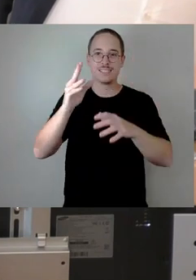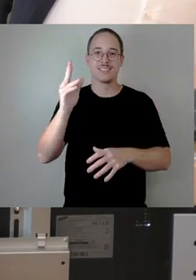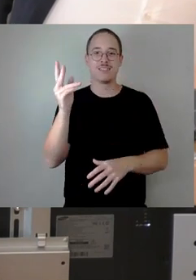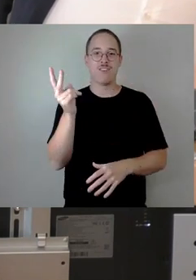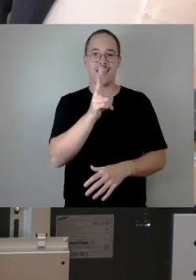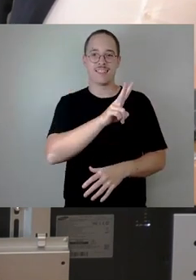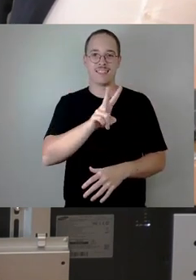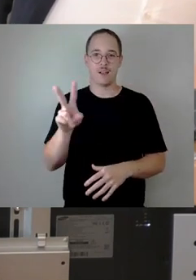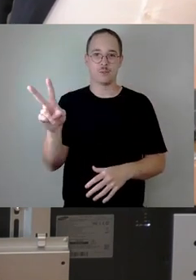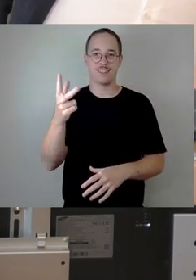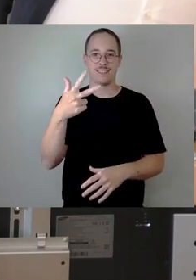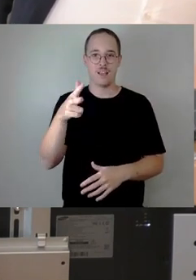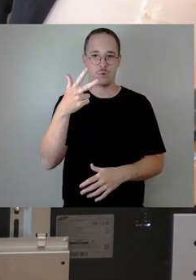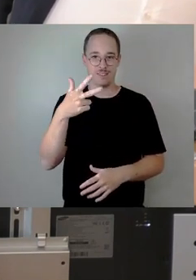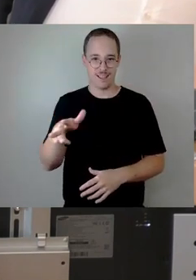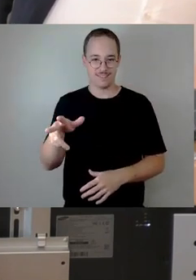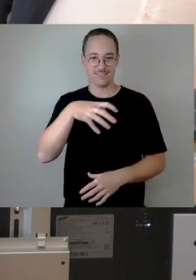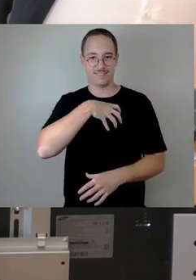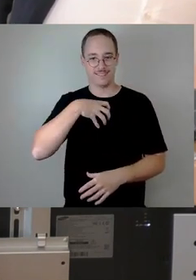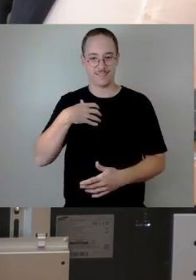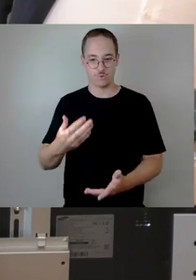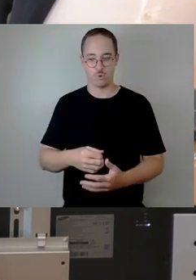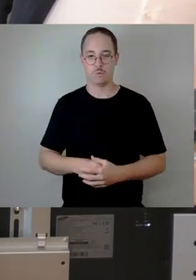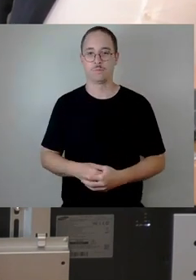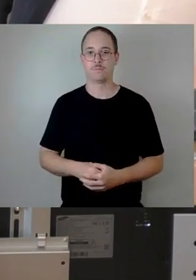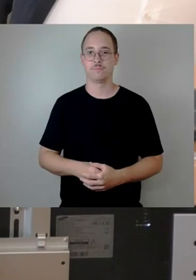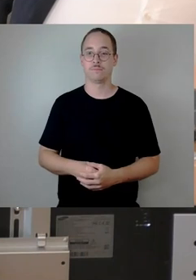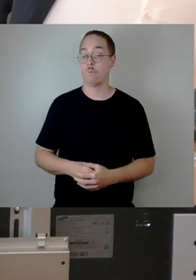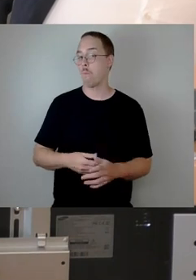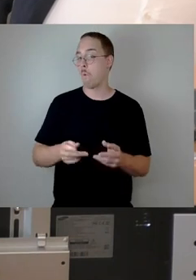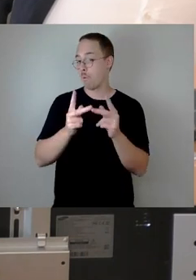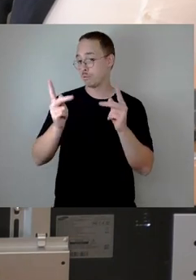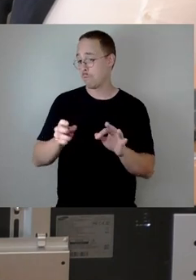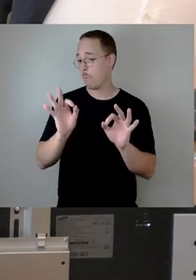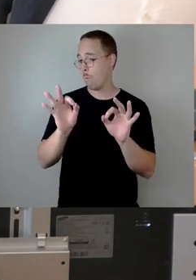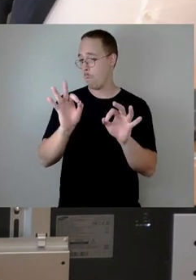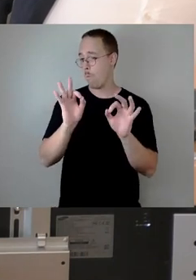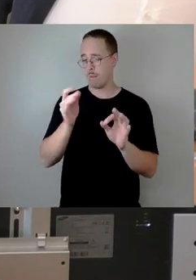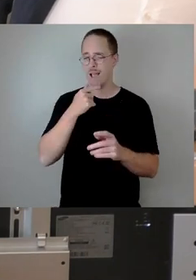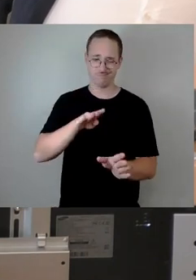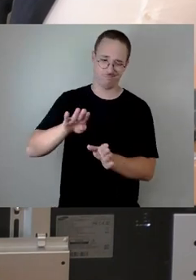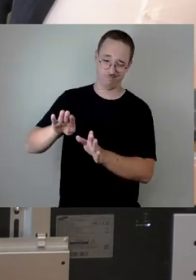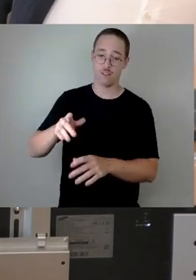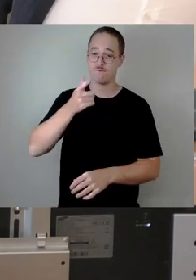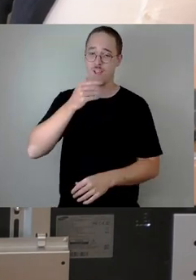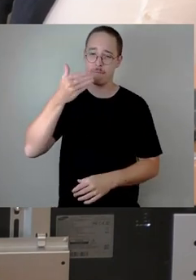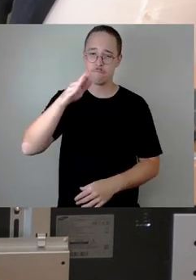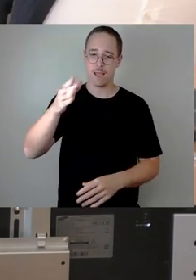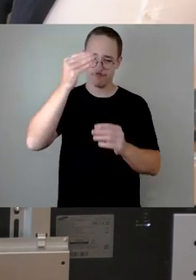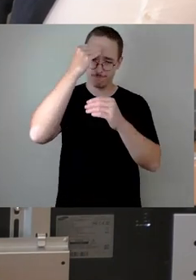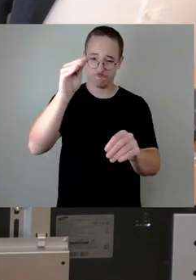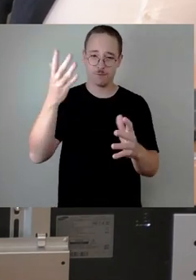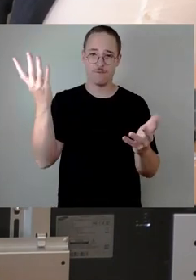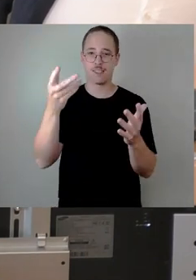die Bedeutung der Buker und unser herausragendes Konzept. Vielmehr will ich Ihnen politisch eines mit auf den Weg geben.